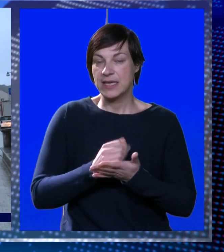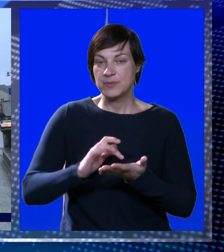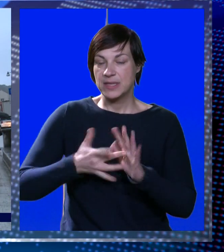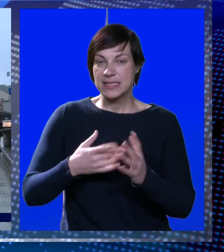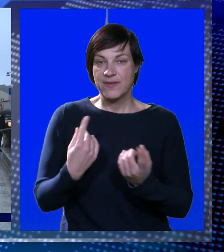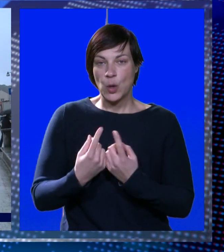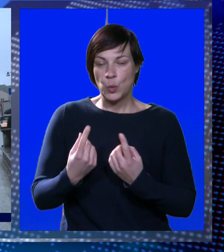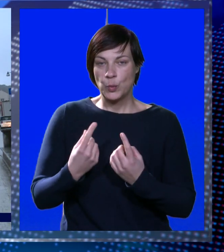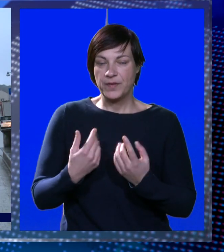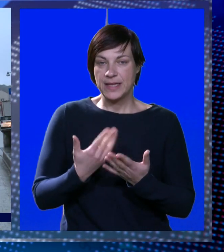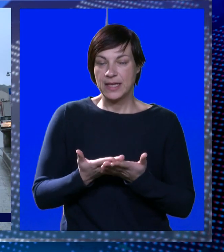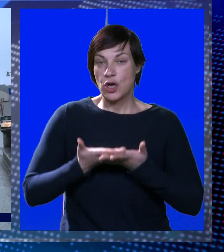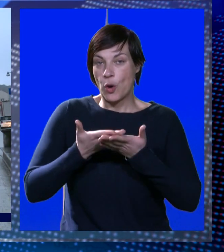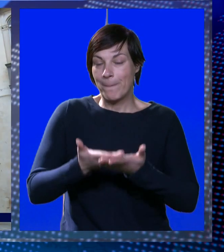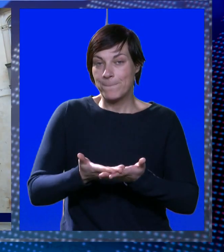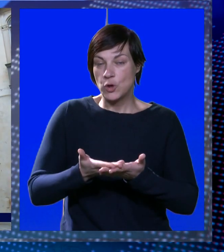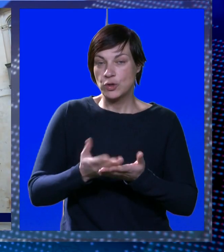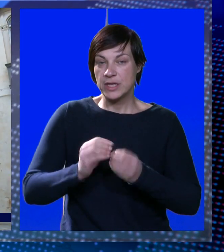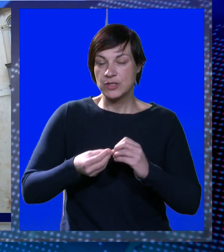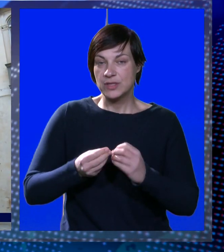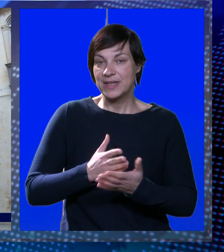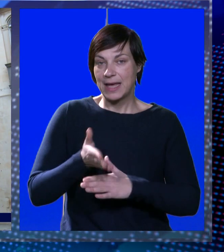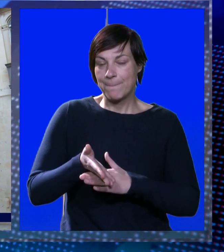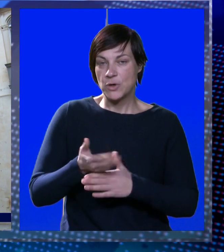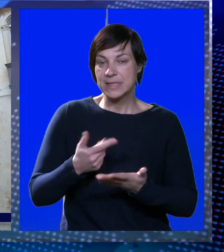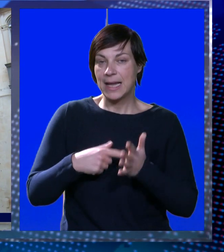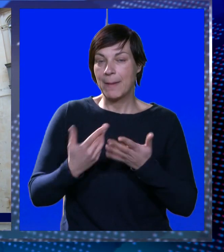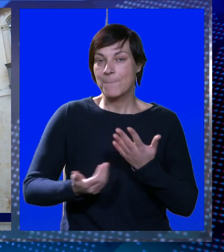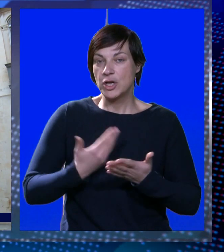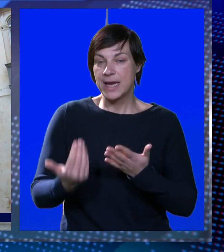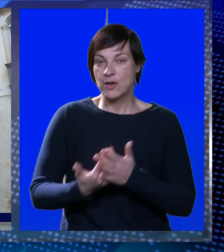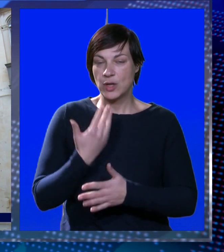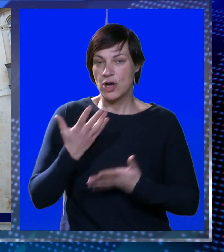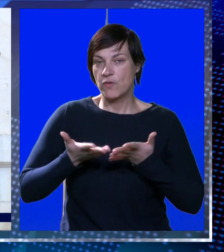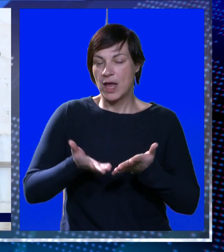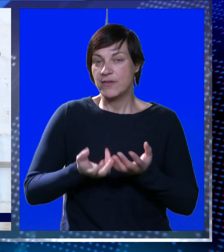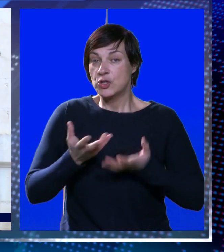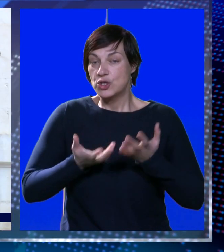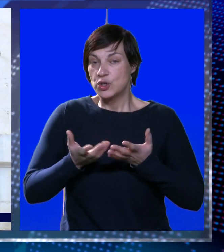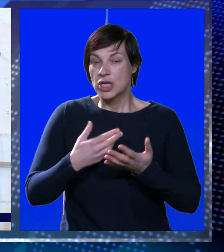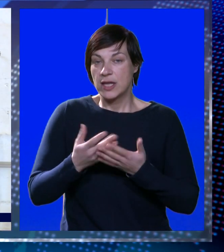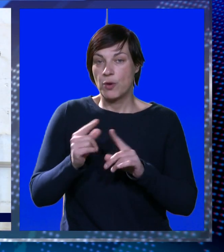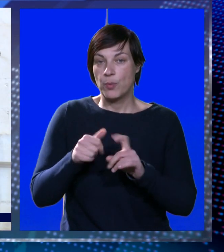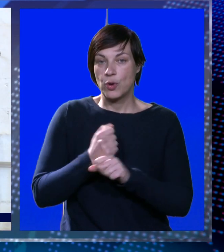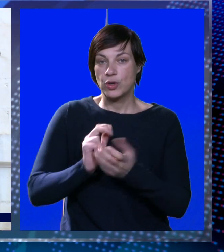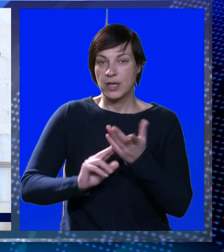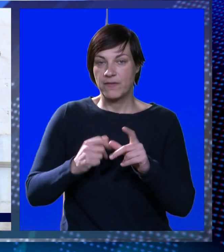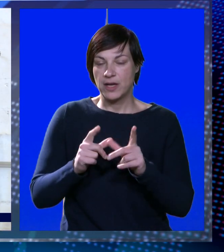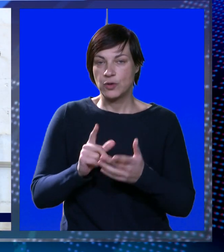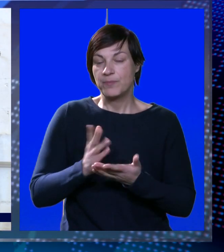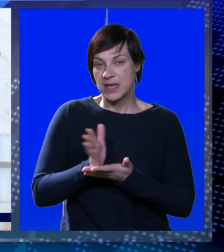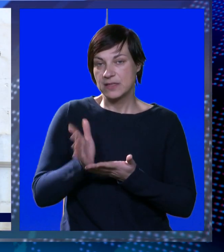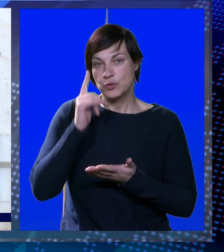ispunjava sve propisane uvjete, no ponudu su iz te tvrtke poslali i time pokrenuli novu lavinu šuškanja o pogodovanju.